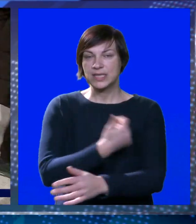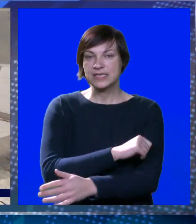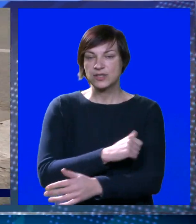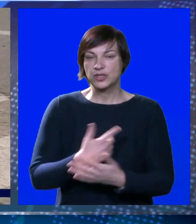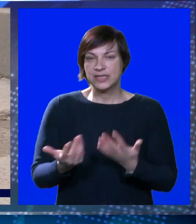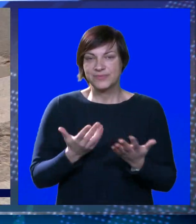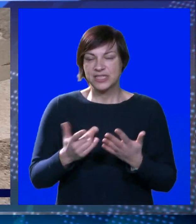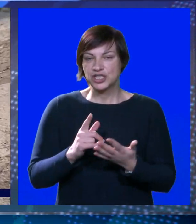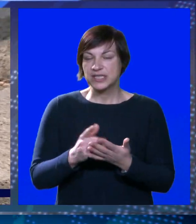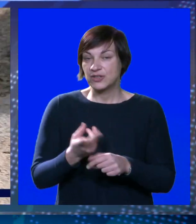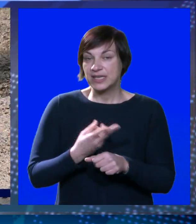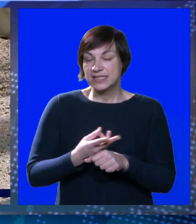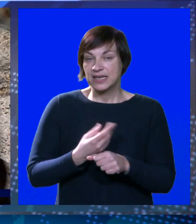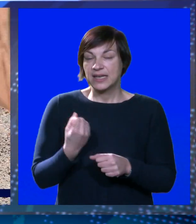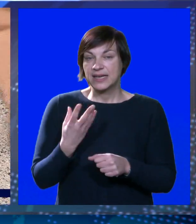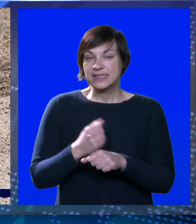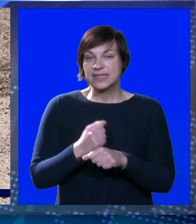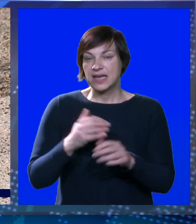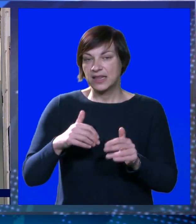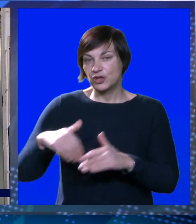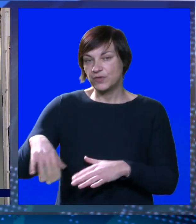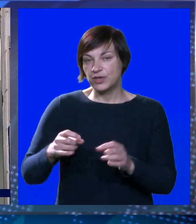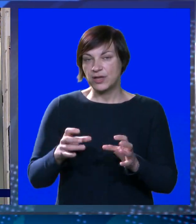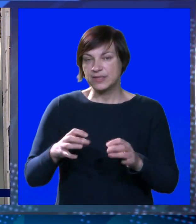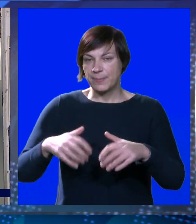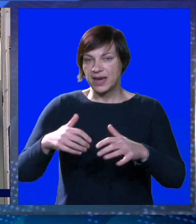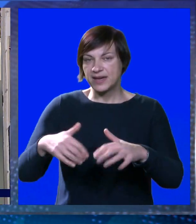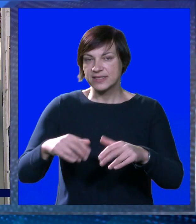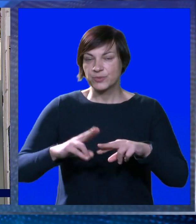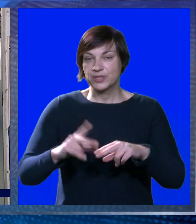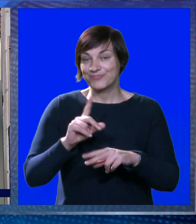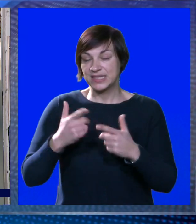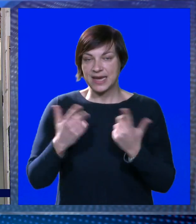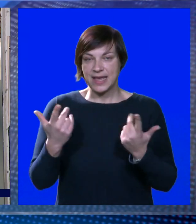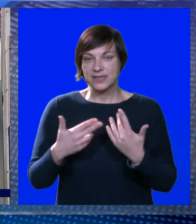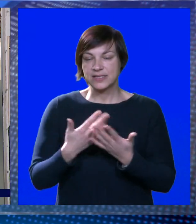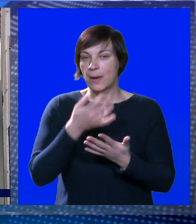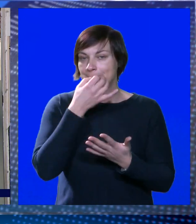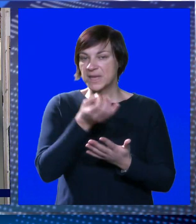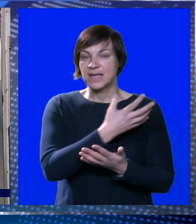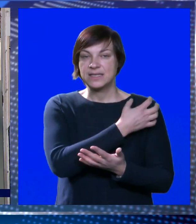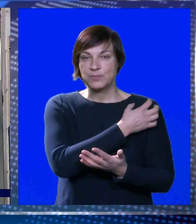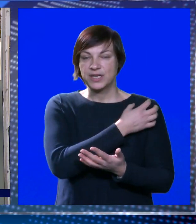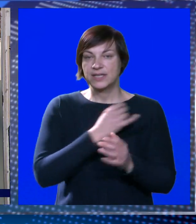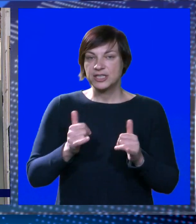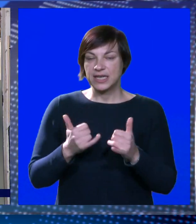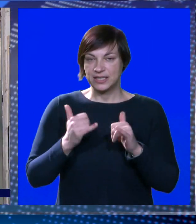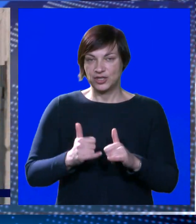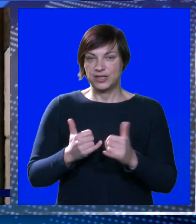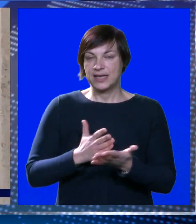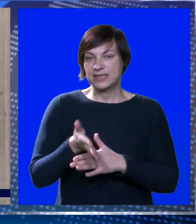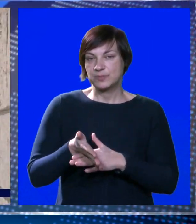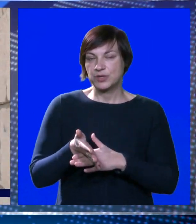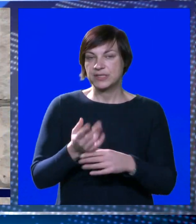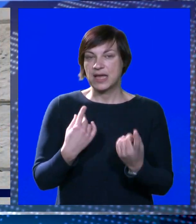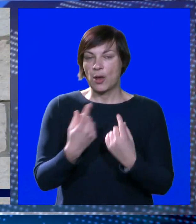godina. Zašto se to nije saniralo kad se radila odvodnja i ulica je bila raskopana ostaje nejasno. Pitali smo gradonačelnika je li do danas